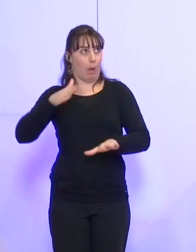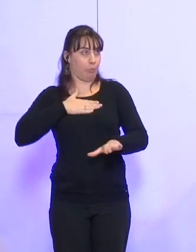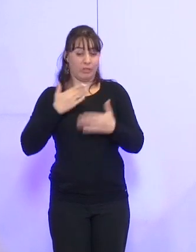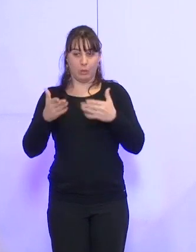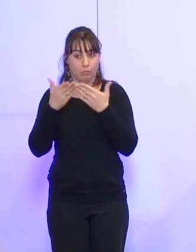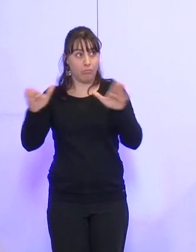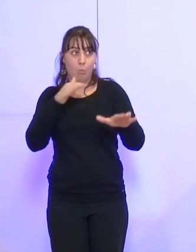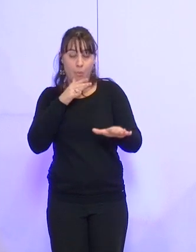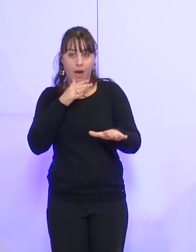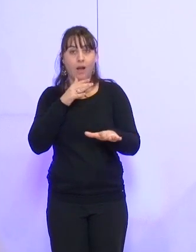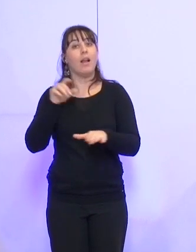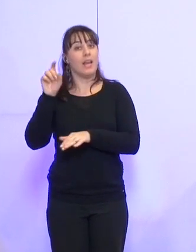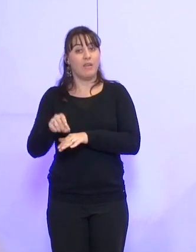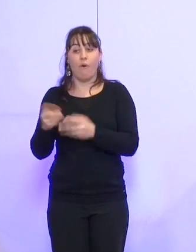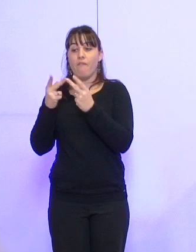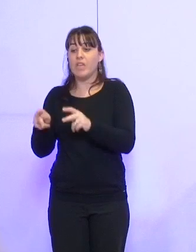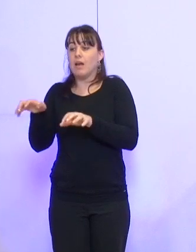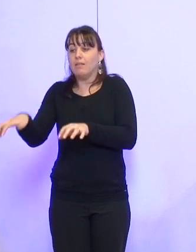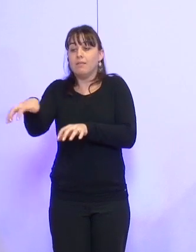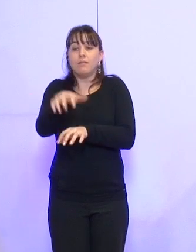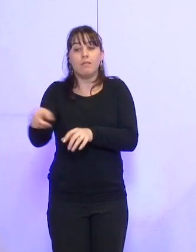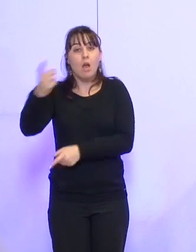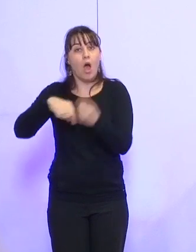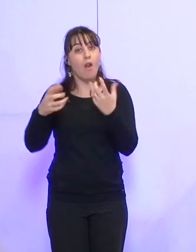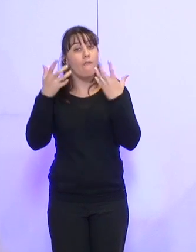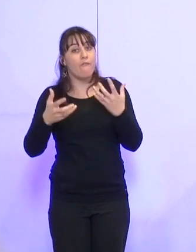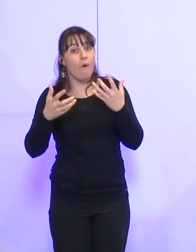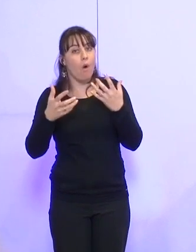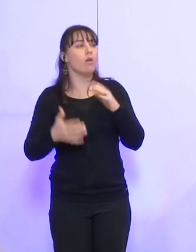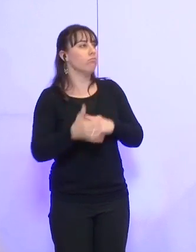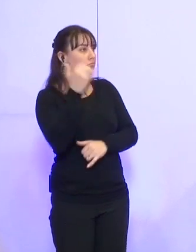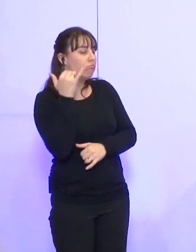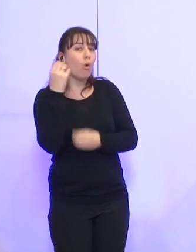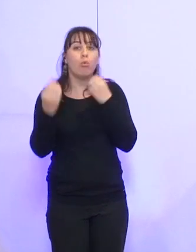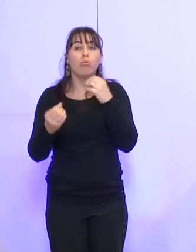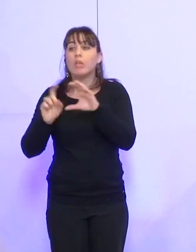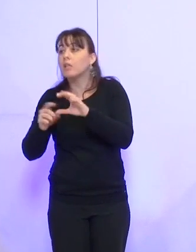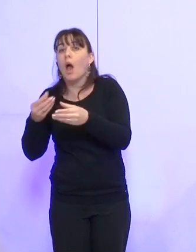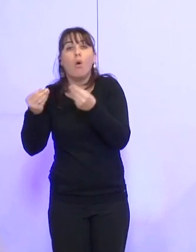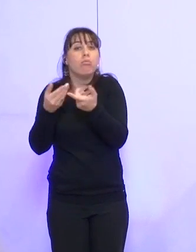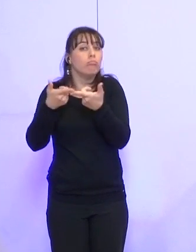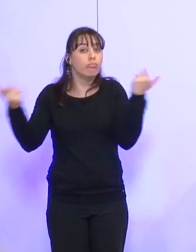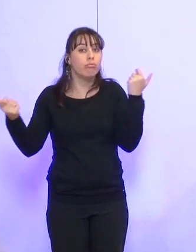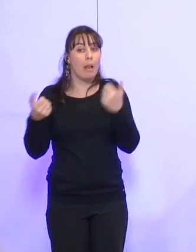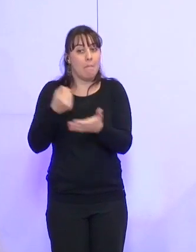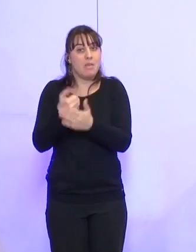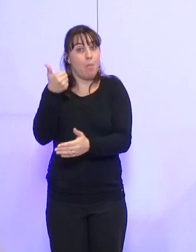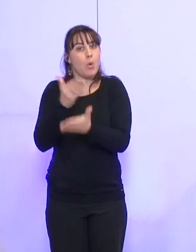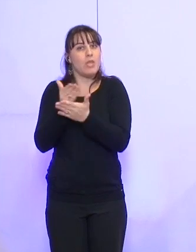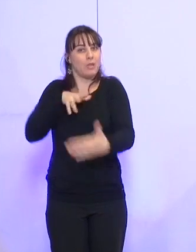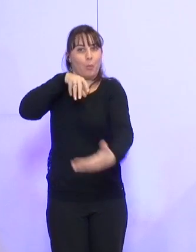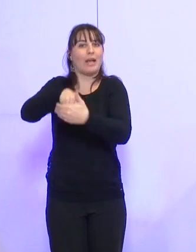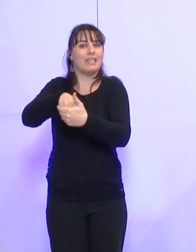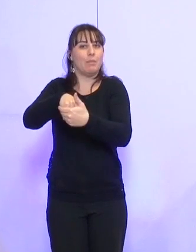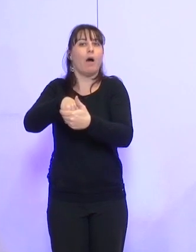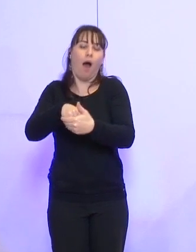Et il faut donc que les communes concernées, si elles veulent travailler, les syndicats, doivent avoir au moins une action de